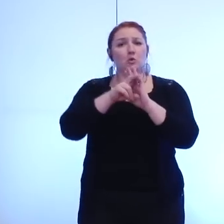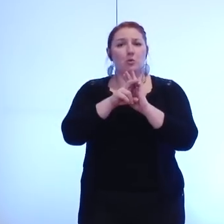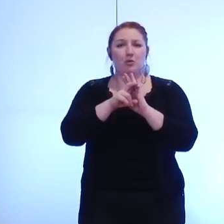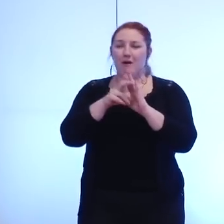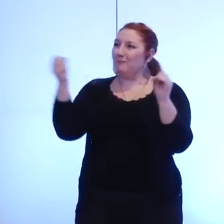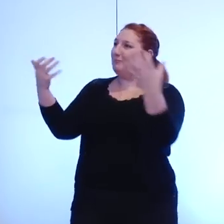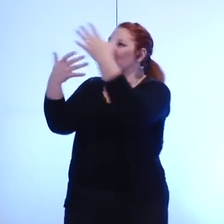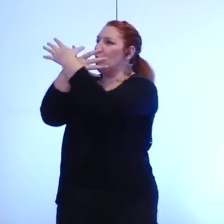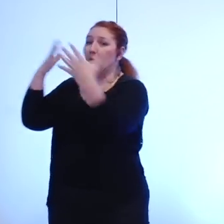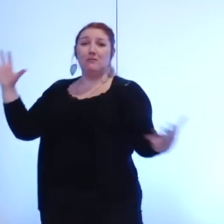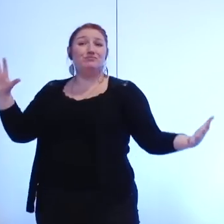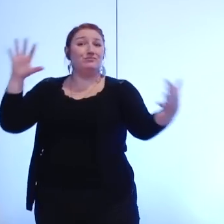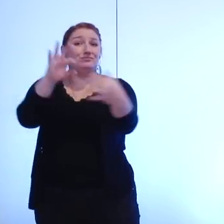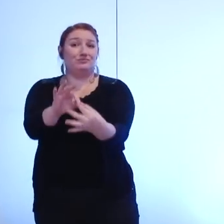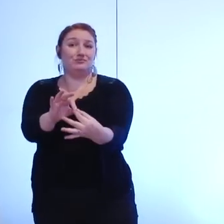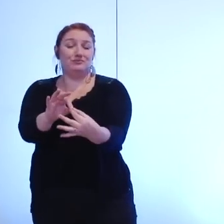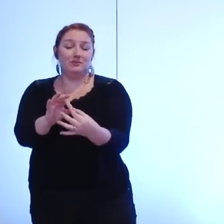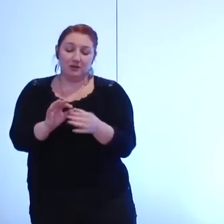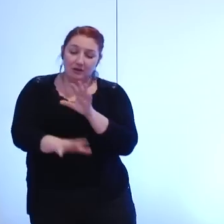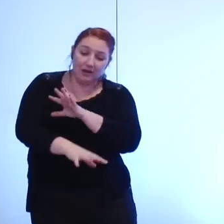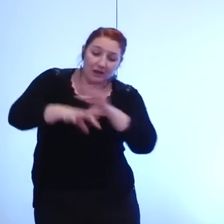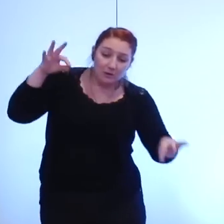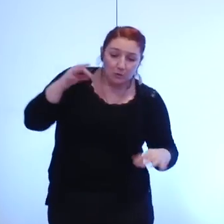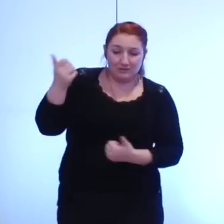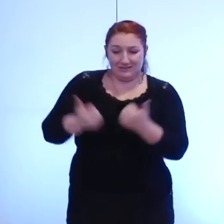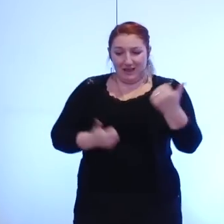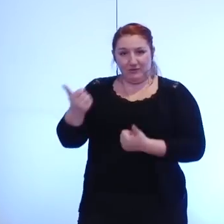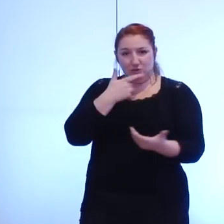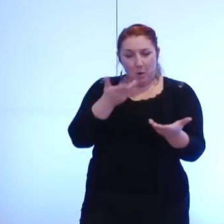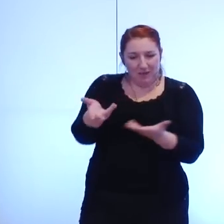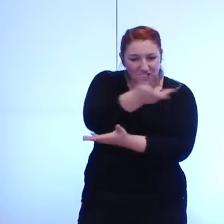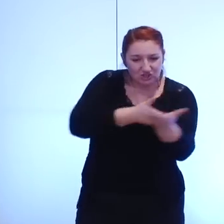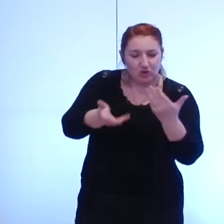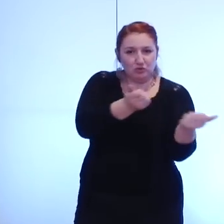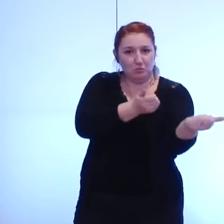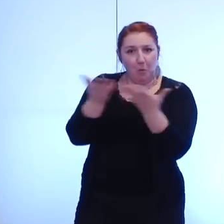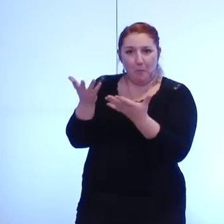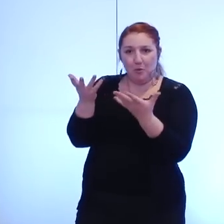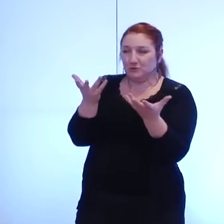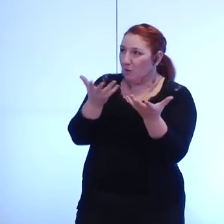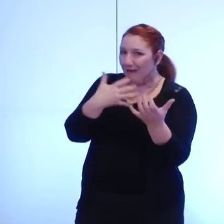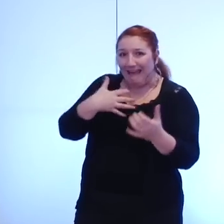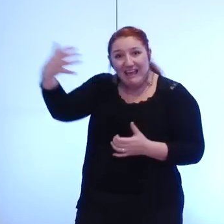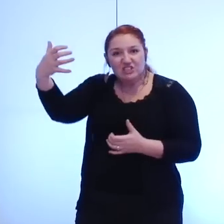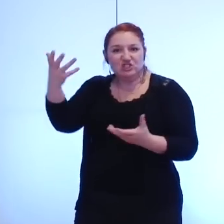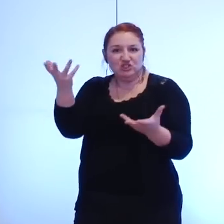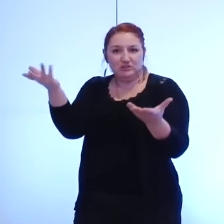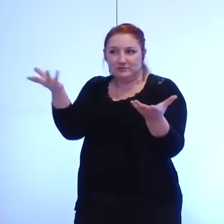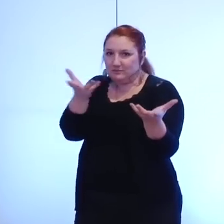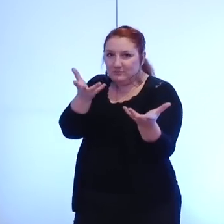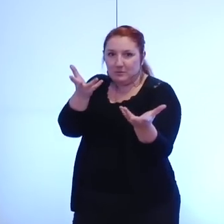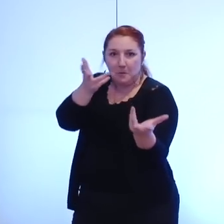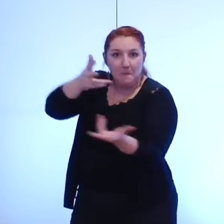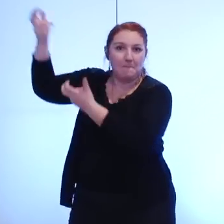alimenter les élus et les services des échanges et des propositions qui en seraient issues la